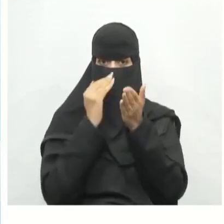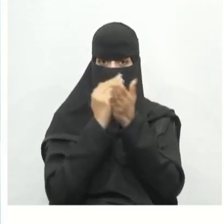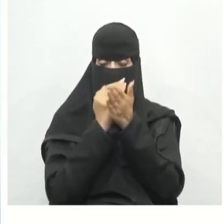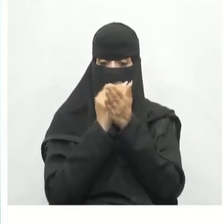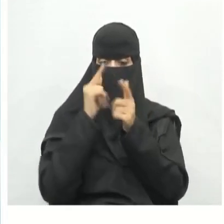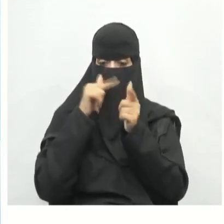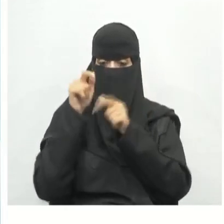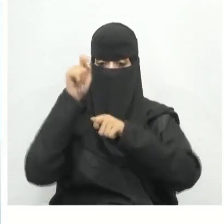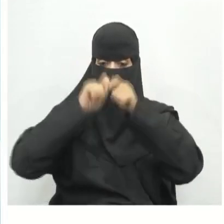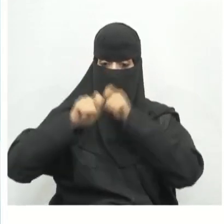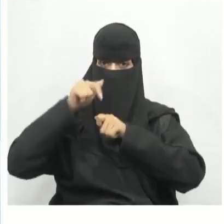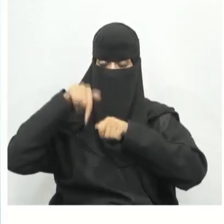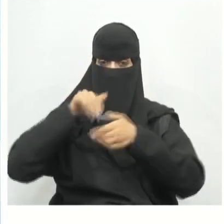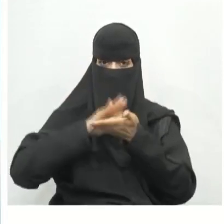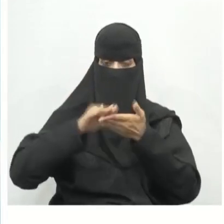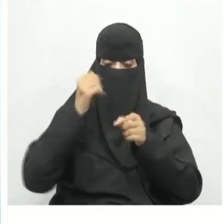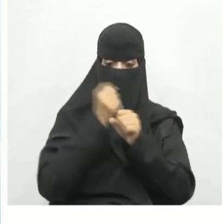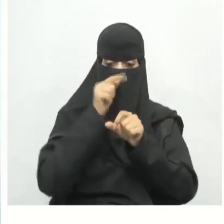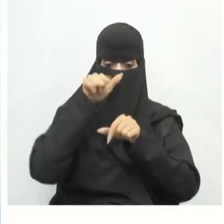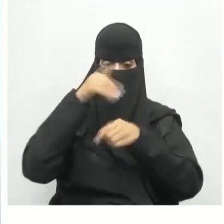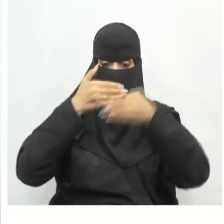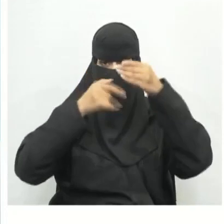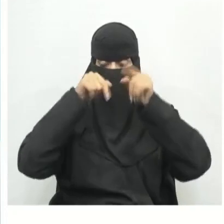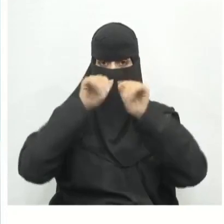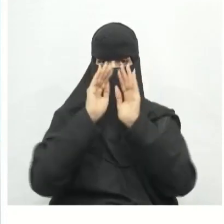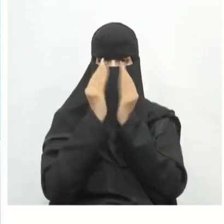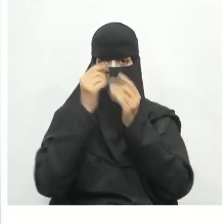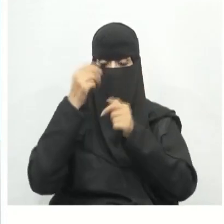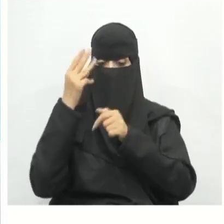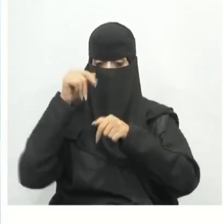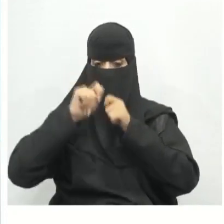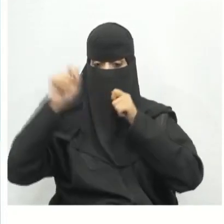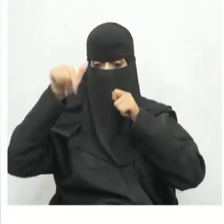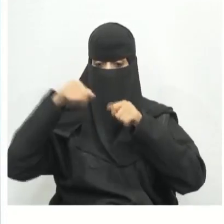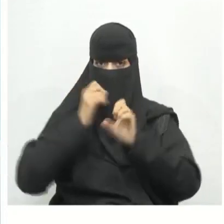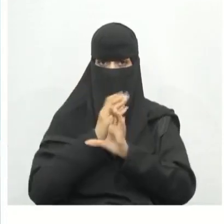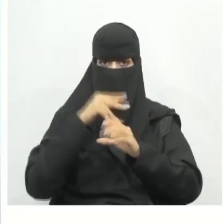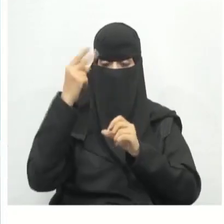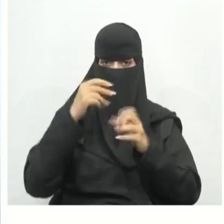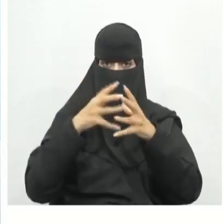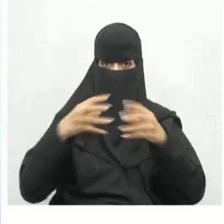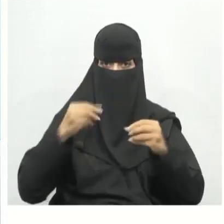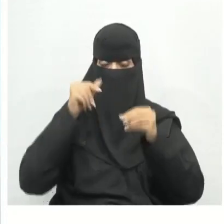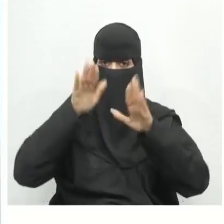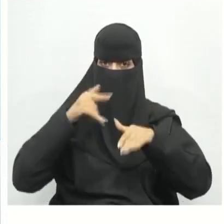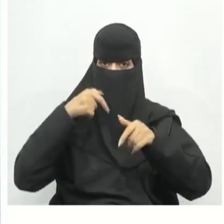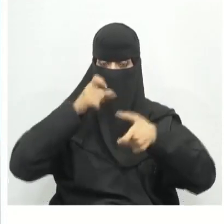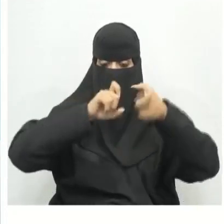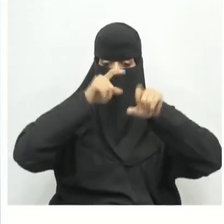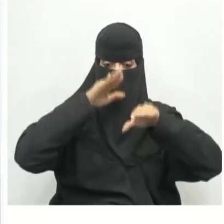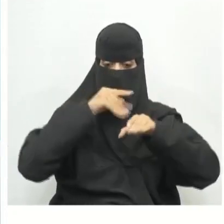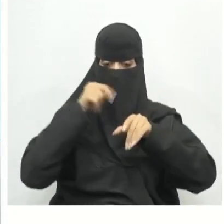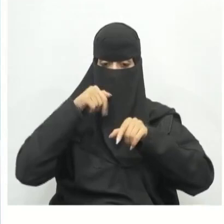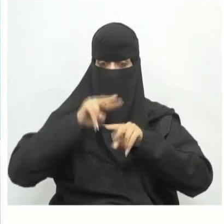وبرت يستخدم سطح العمل هذا لإنشاء الأشكال ثلاثية الأبعاد وتحريرها وتحليلها ويتضمن أدوات لإنشاء